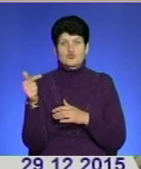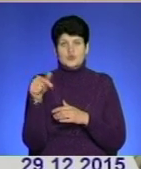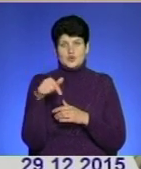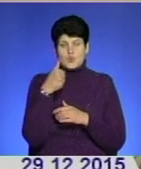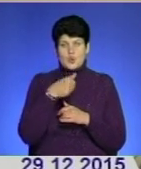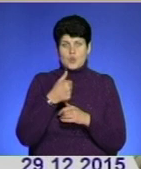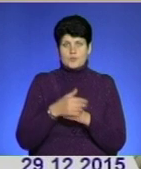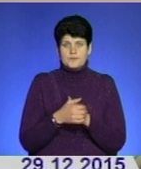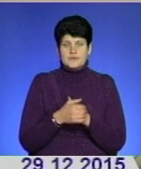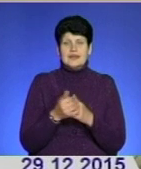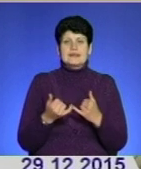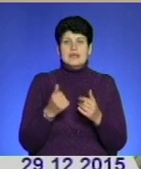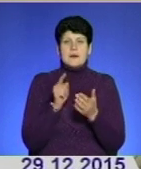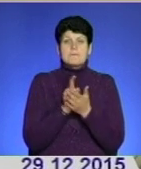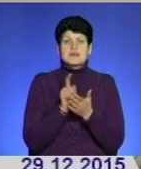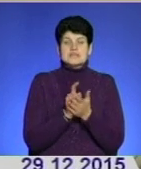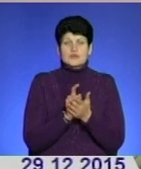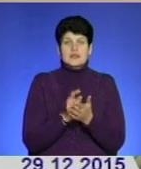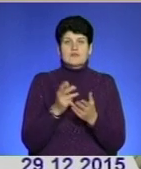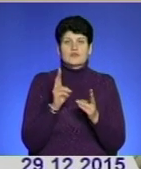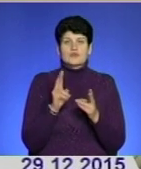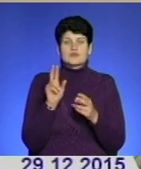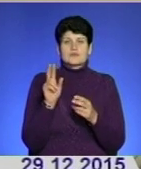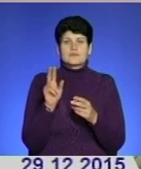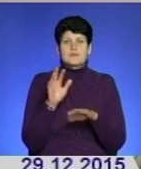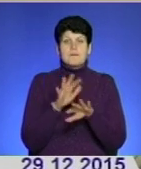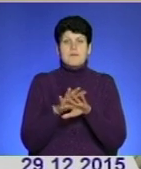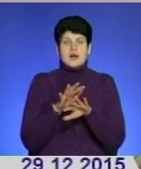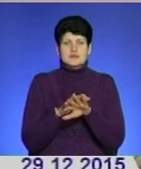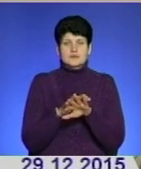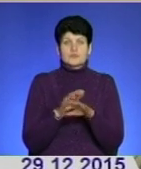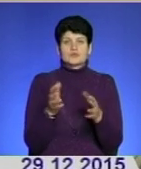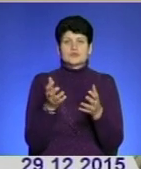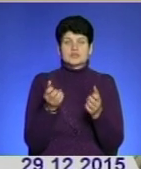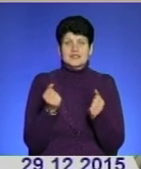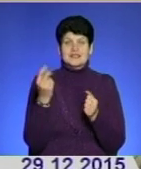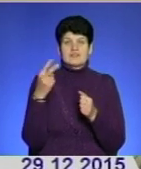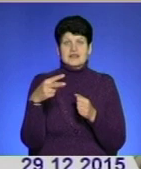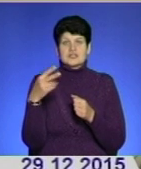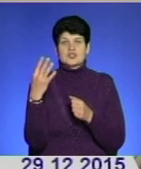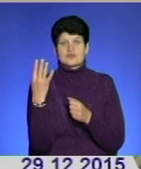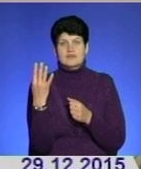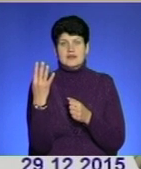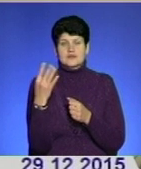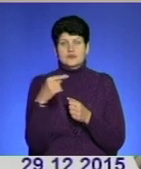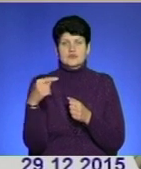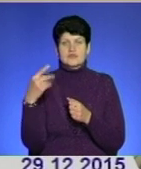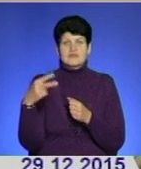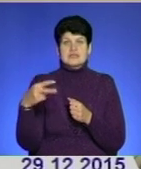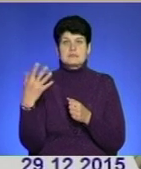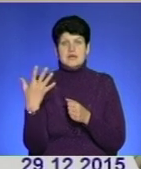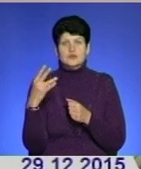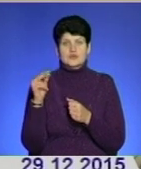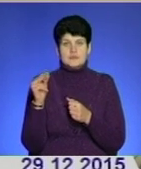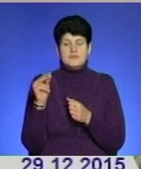року. Для пенсіонерів, у яких дати виплати через банківські установи визначено з 24 та 25 числа,